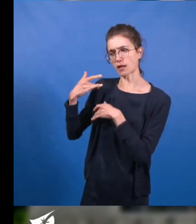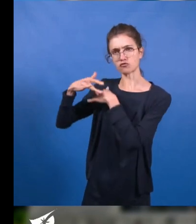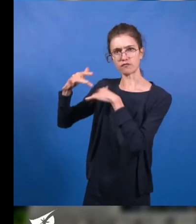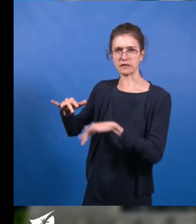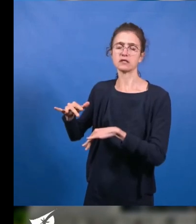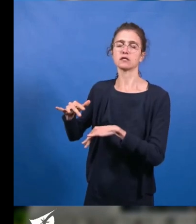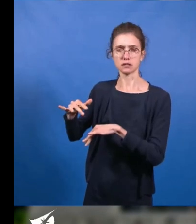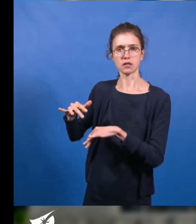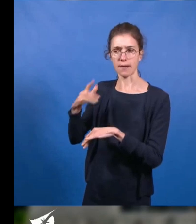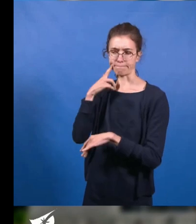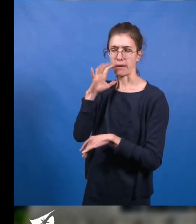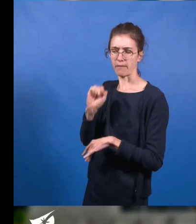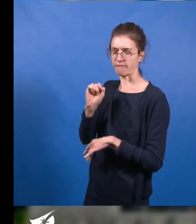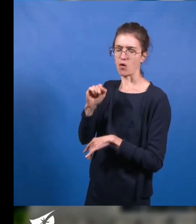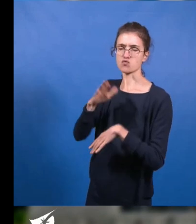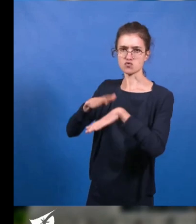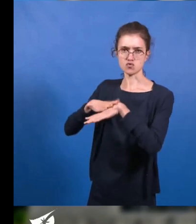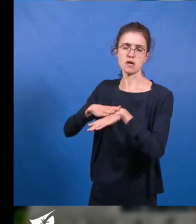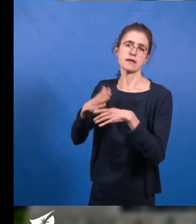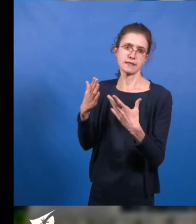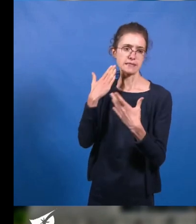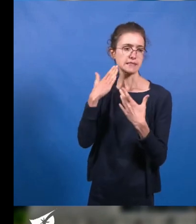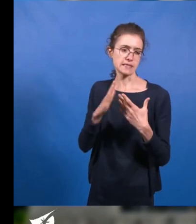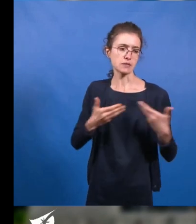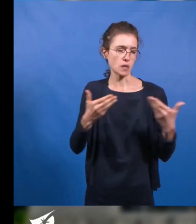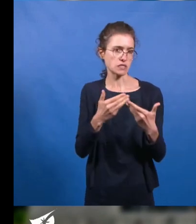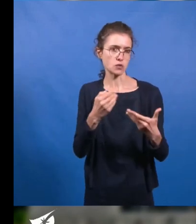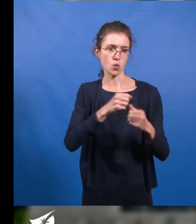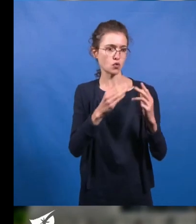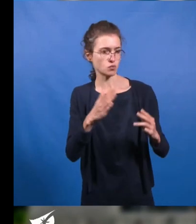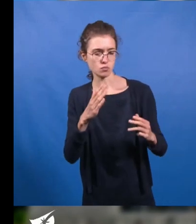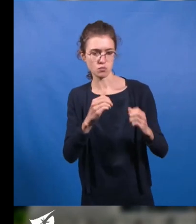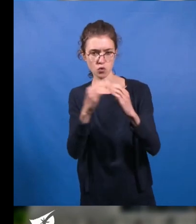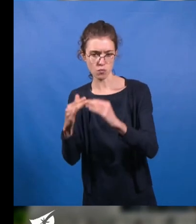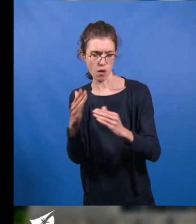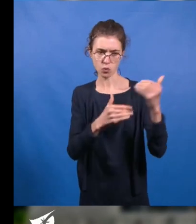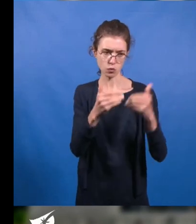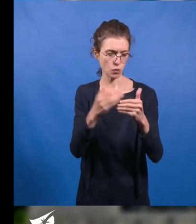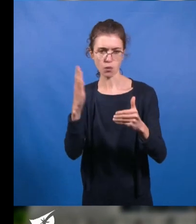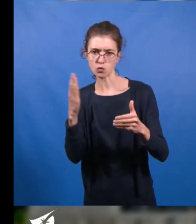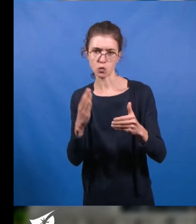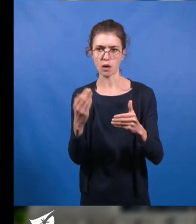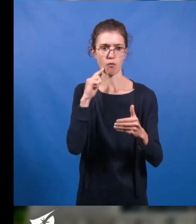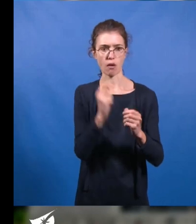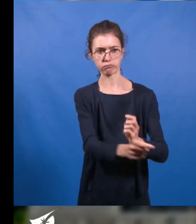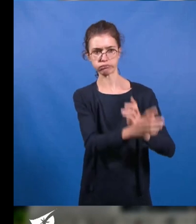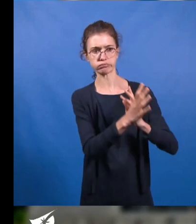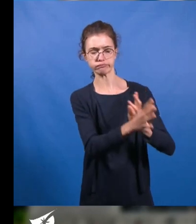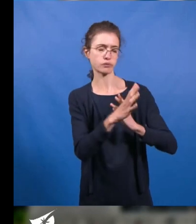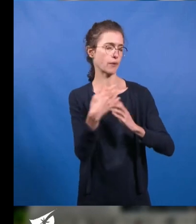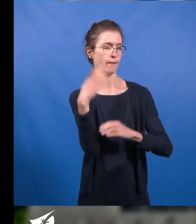de nouveaux logements face à la forte demande, notamment de logements sociaux et très sociaux, là. Et il est de notre